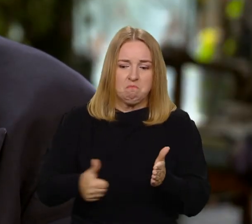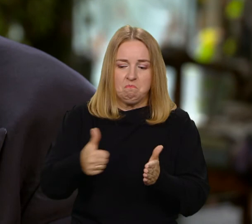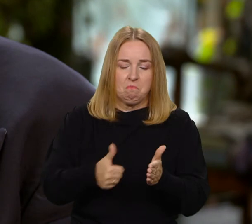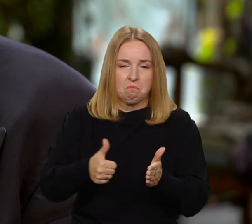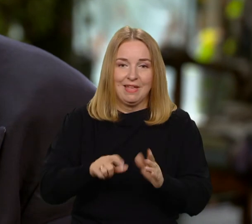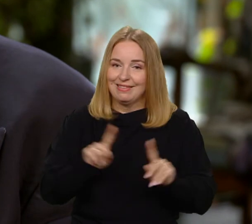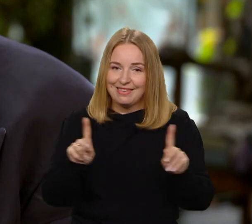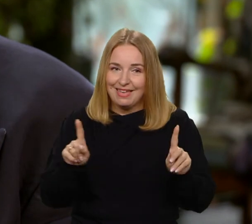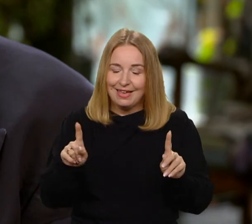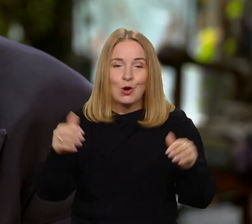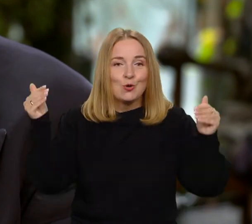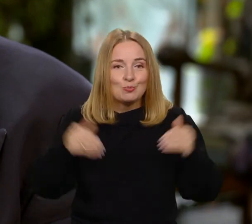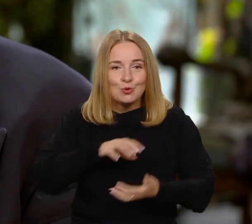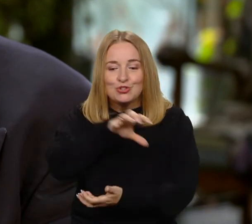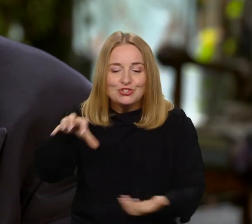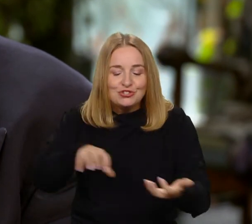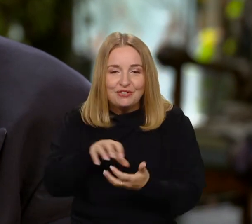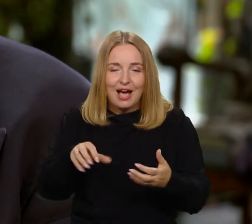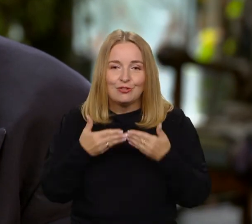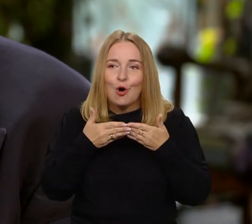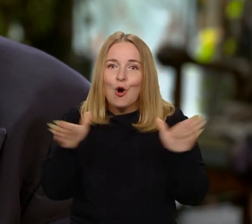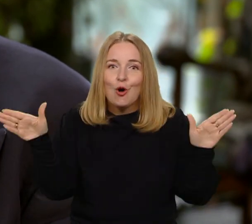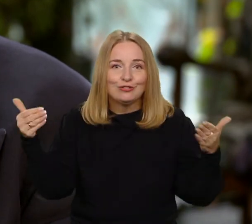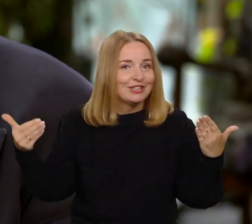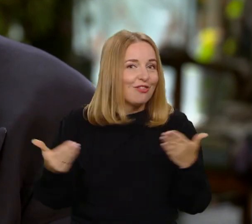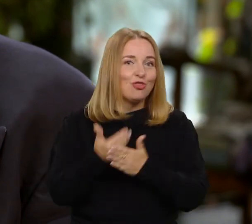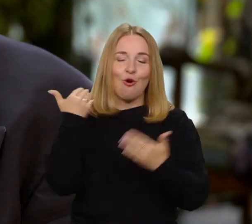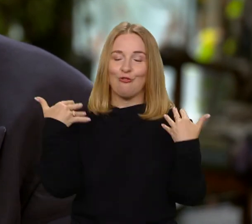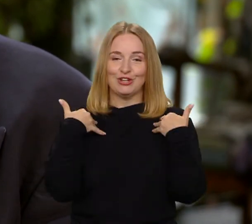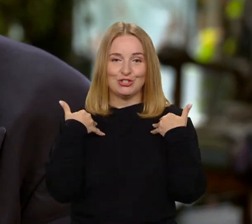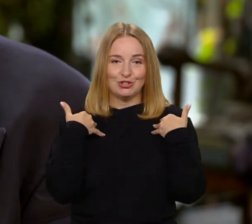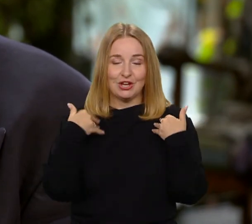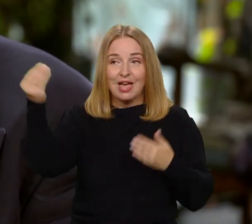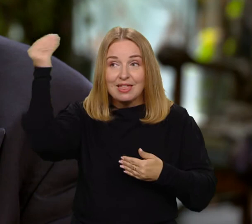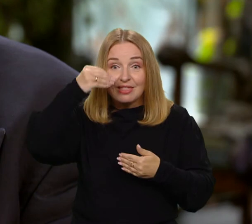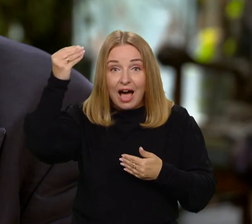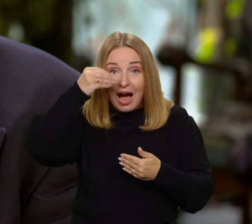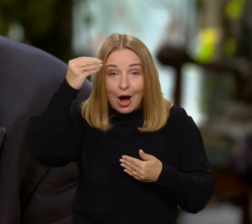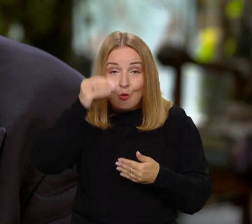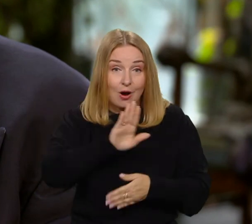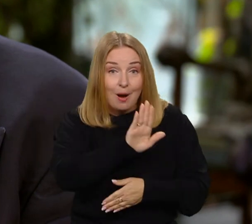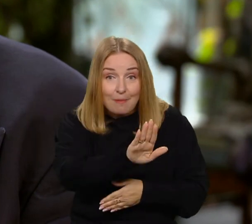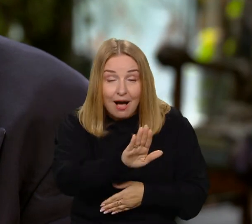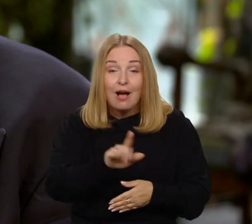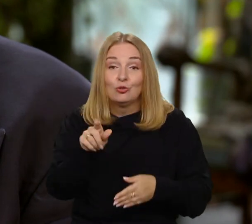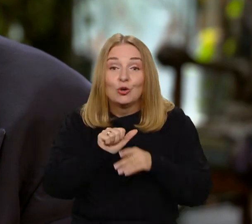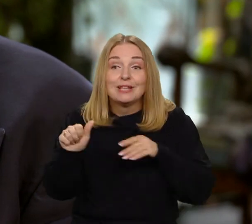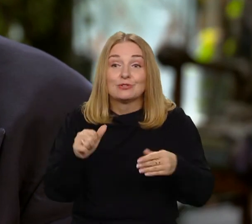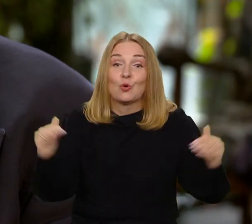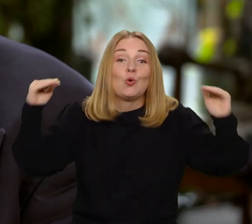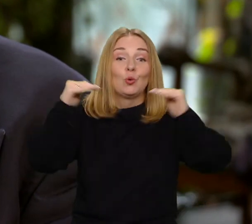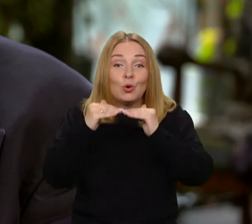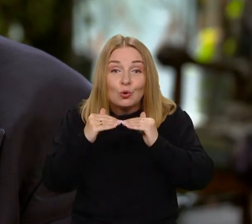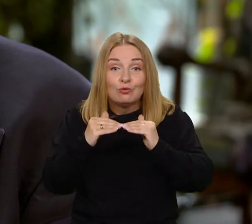świat otwiera nowe horyzonty. I przez to, że się uczymy, jesteśmy uczestnikami tego rozwoju świata,